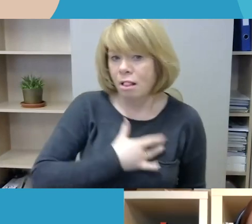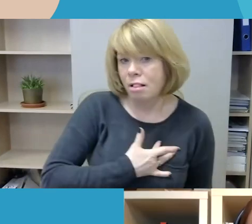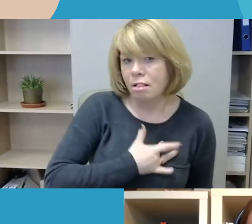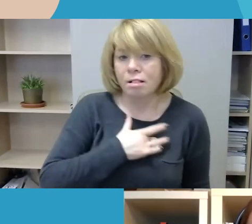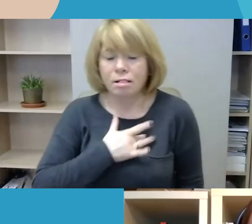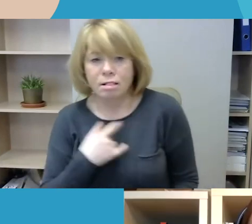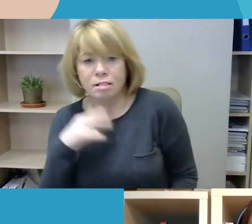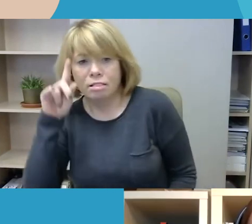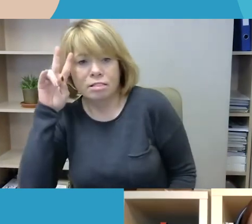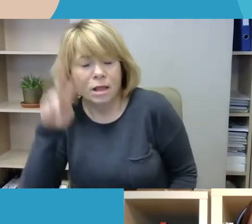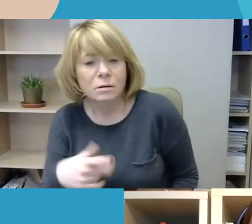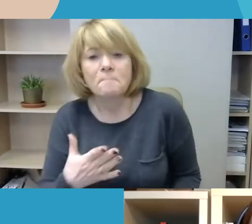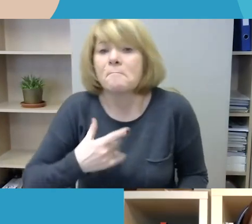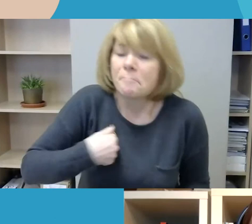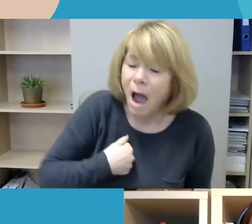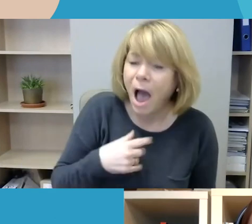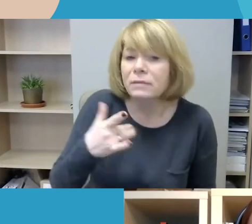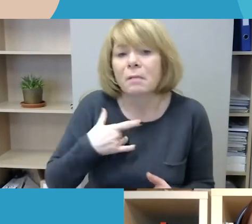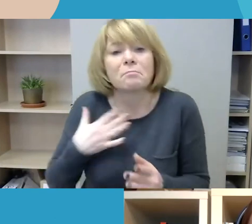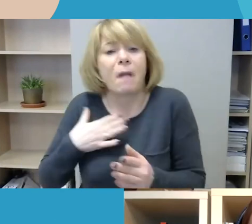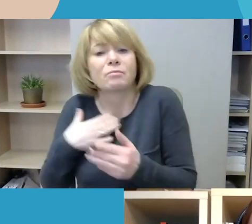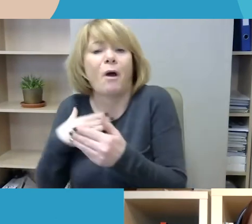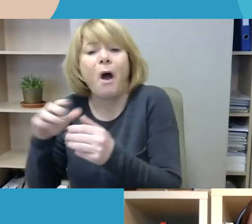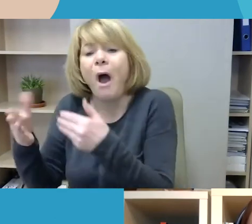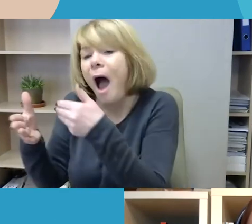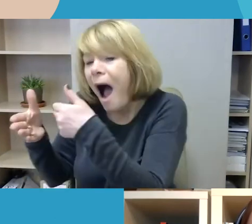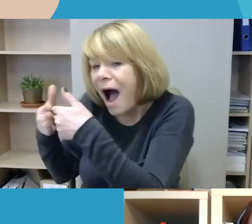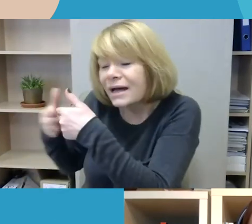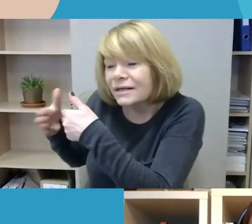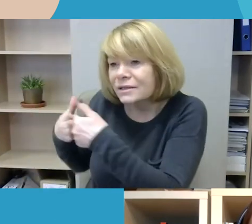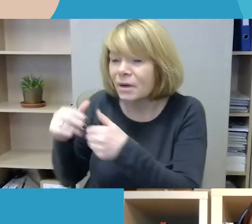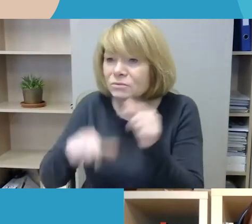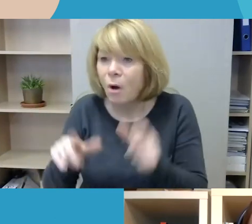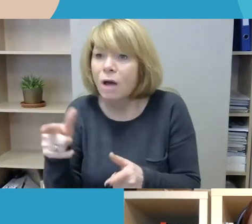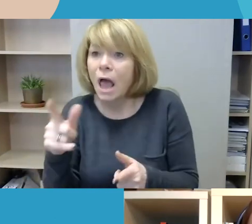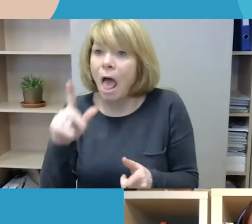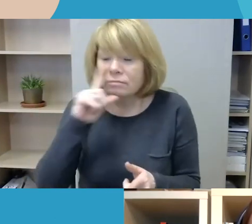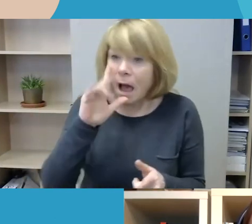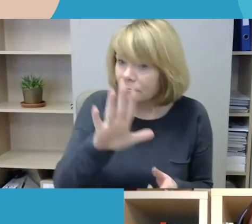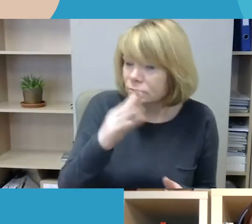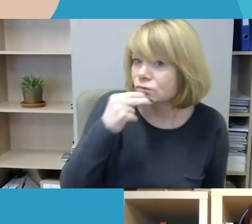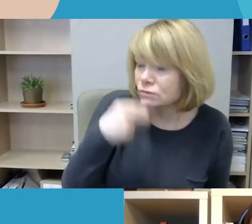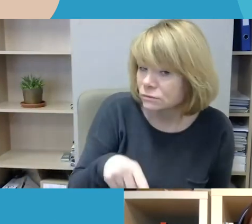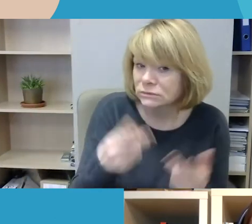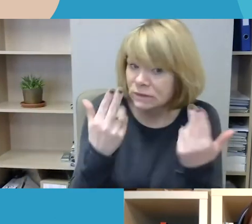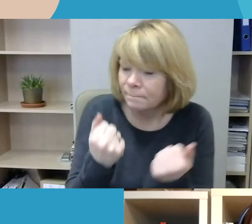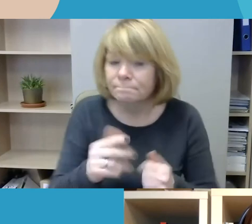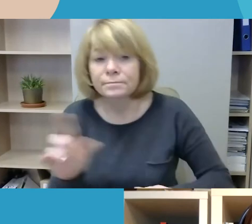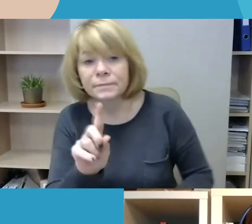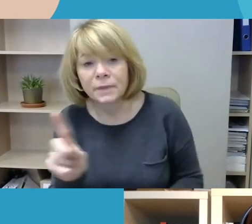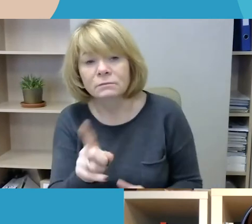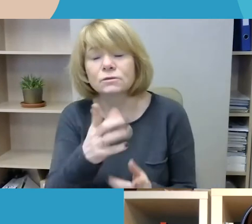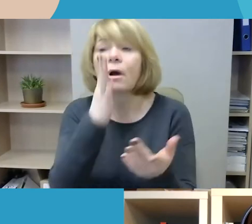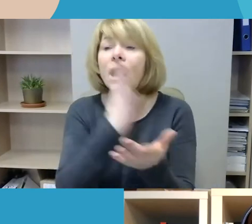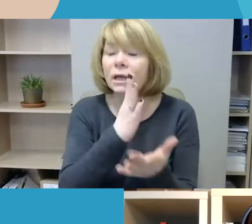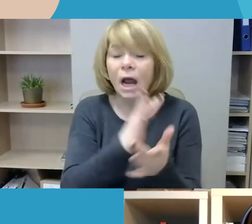kažkokiam artimam žmogui, ar yra tai neapykantos nusikaltimas, noriu pasakyti, kad yra internetinė